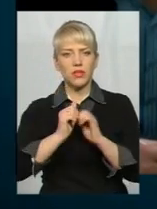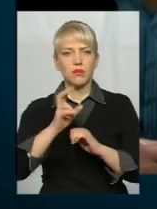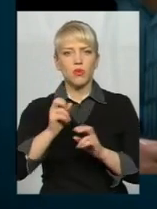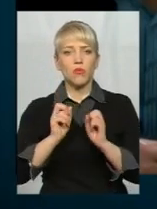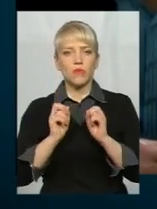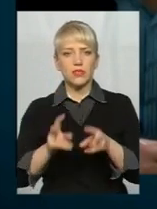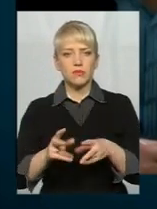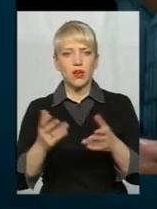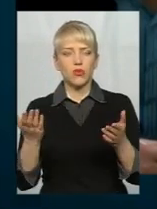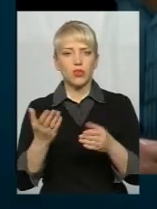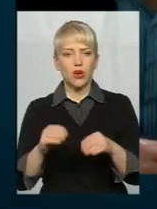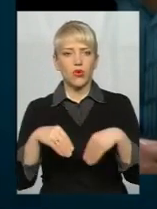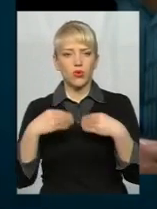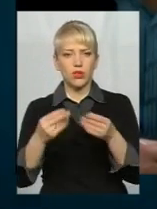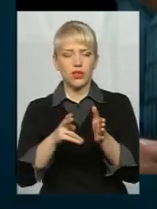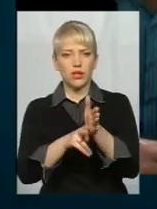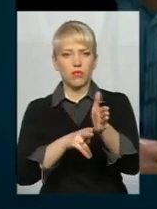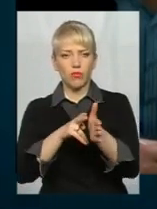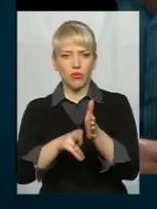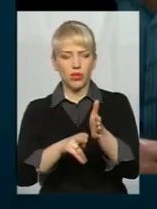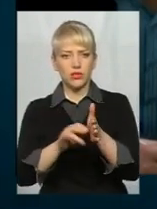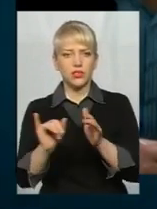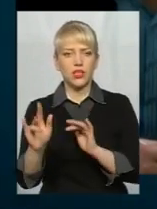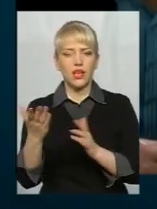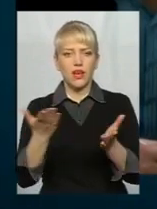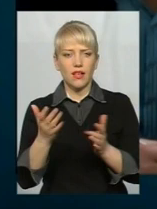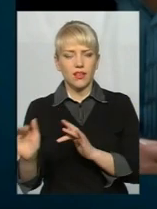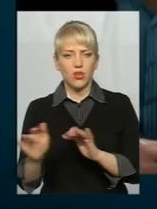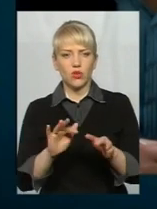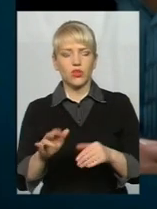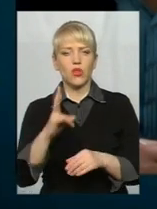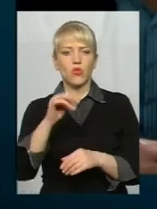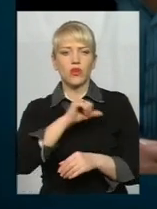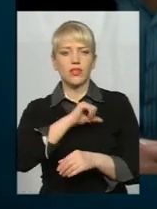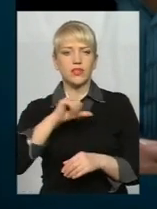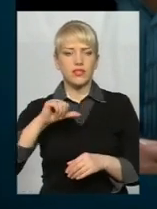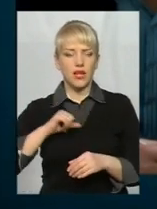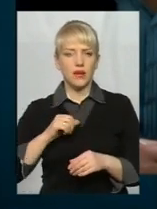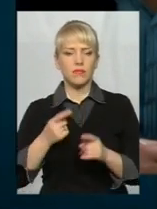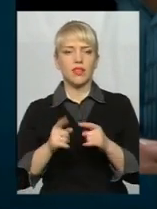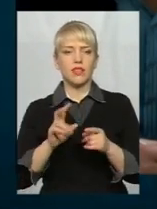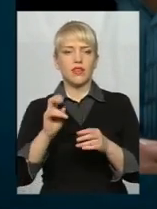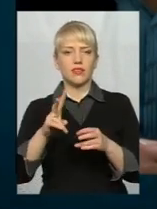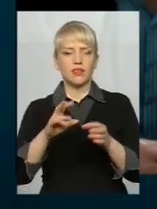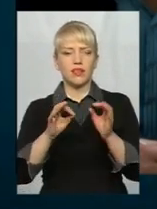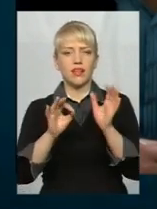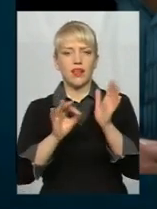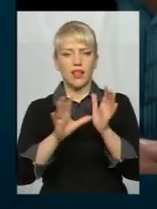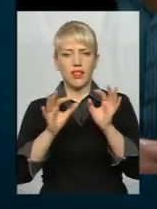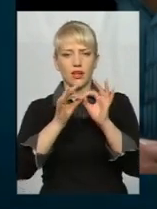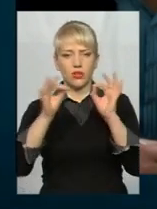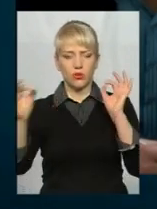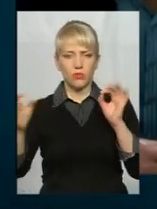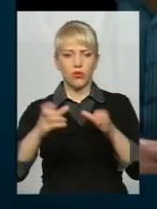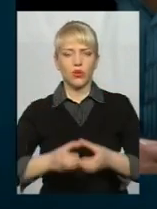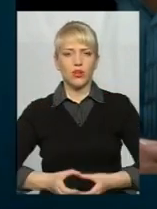тільки рухомий склад, який рухається по колях, а й самі конструктивні елементи залізниці, такі як контактна мережа, електроопори,